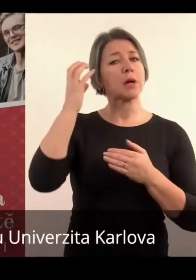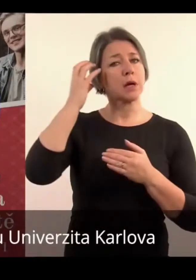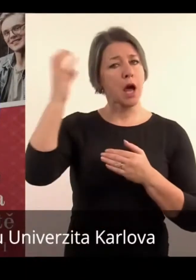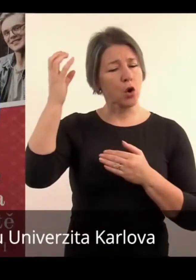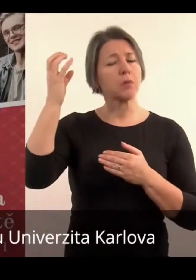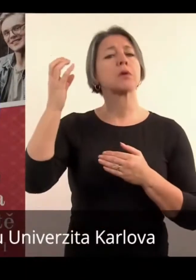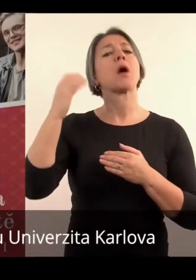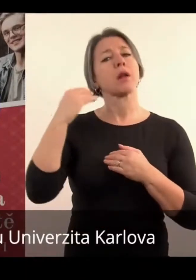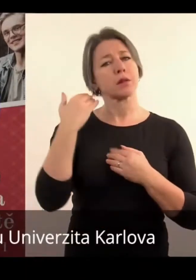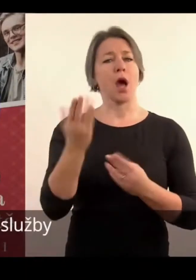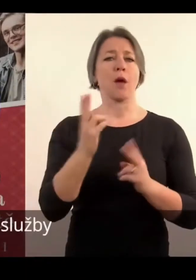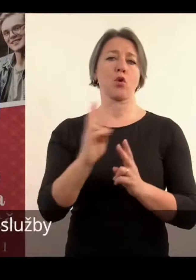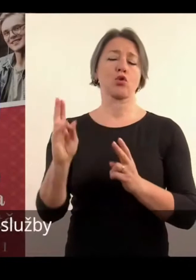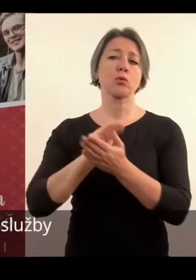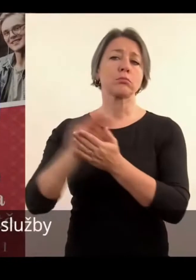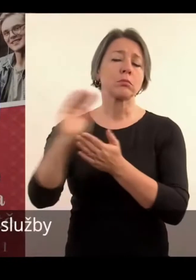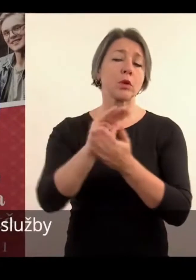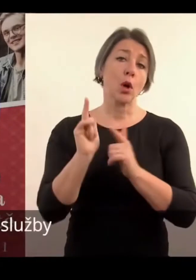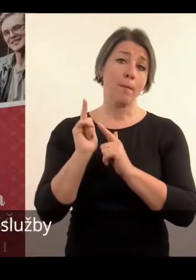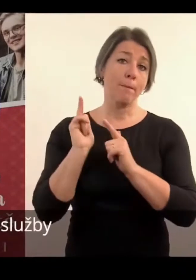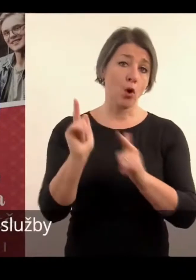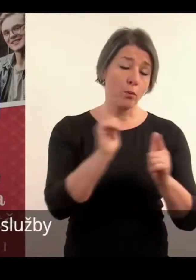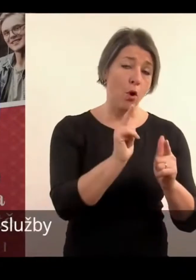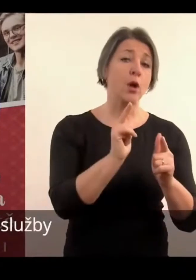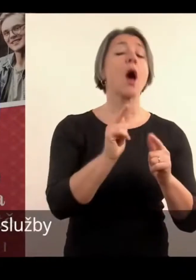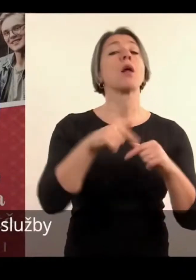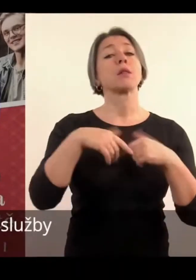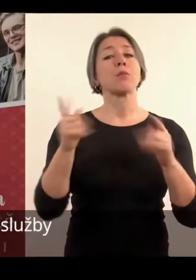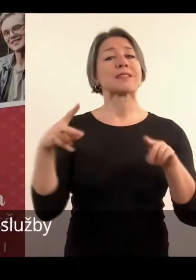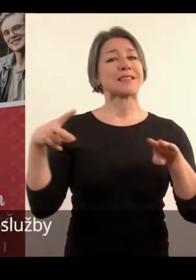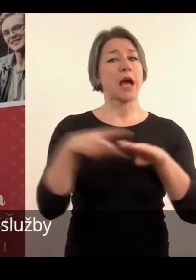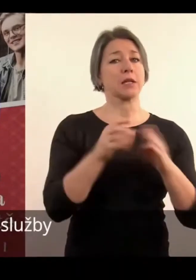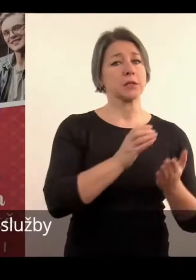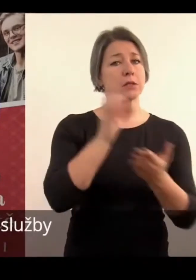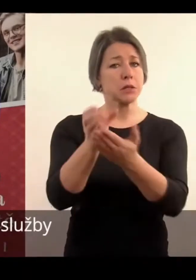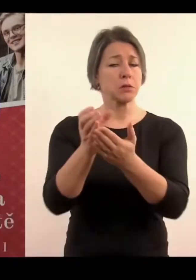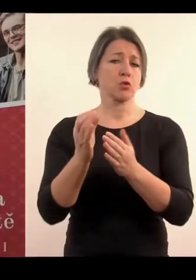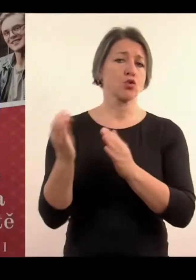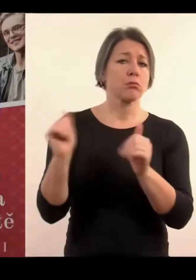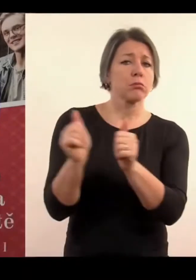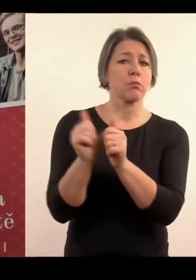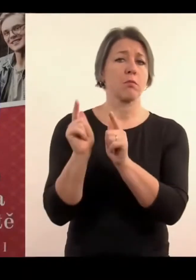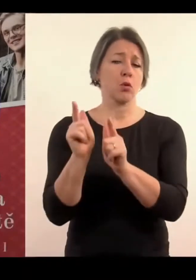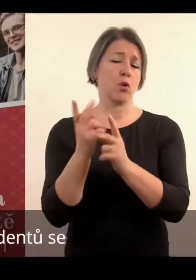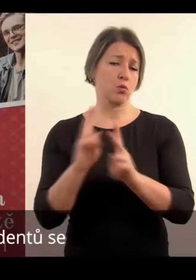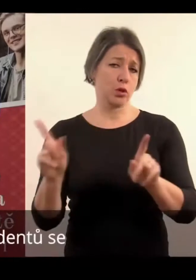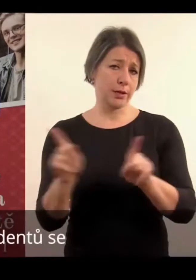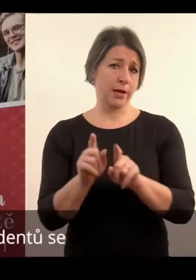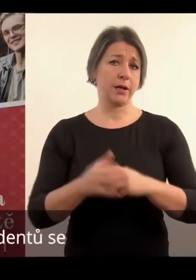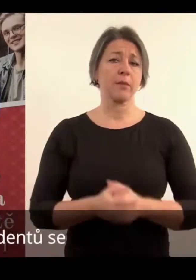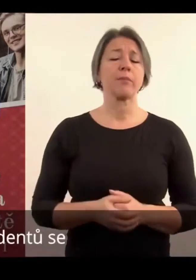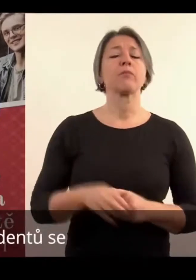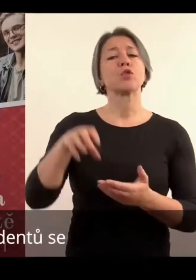poskytuje, a zároveň některou některé zdiždy sami poštěpujeme. Věnujeme se právě